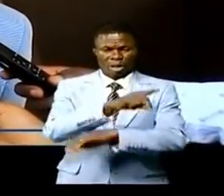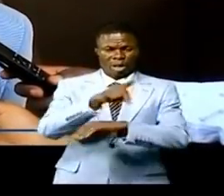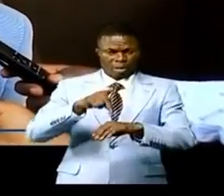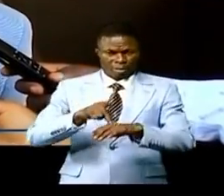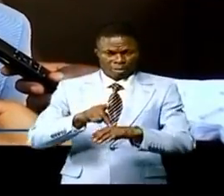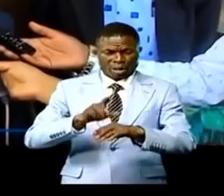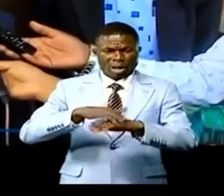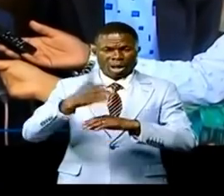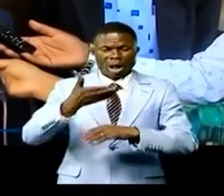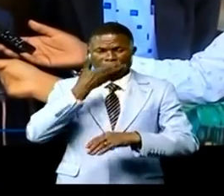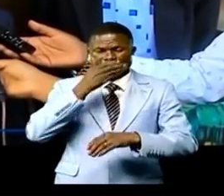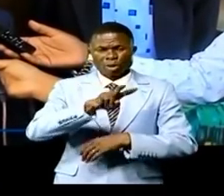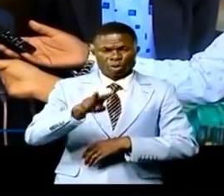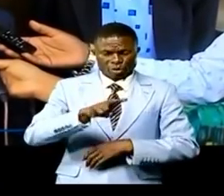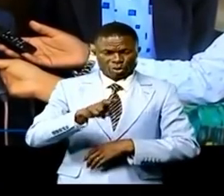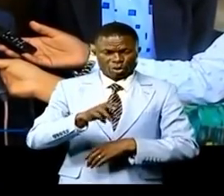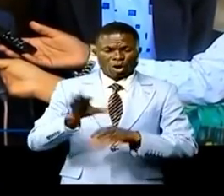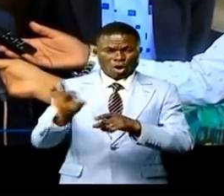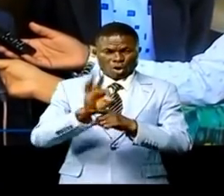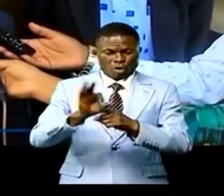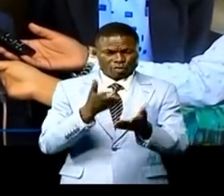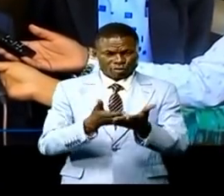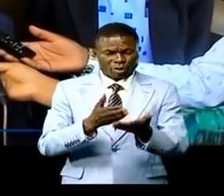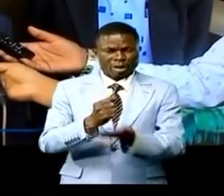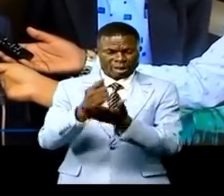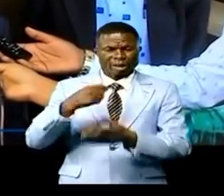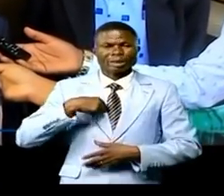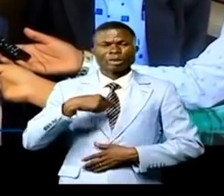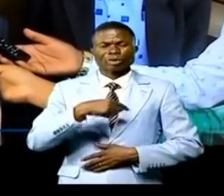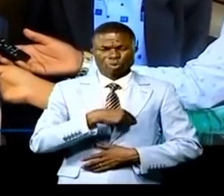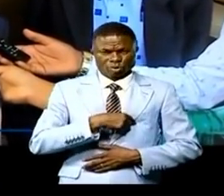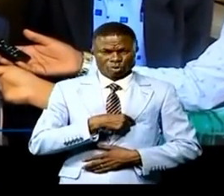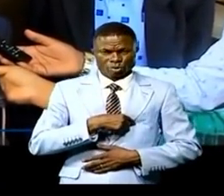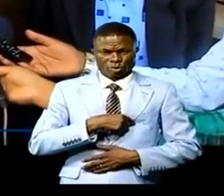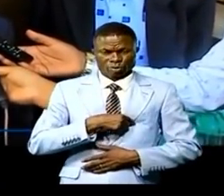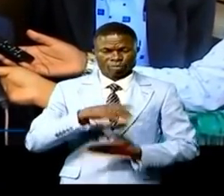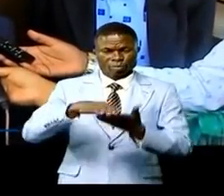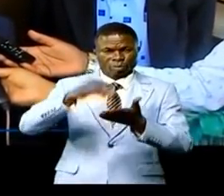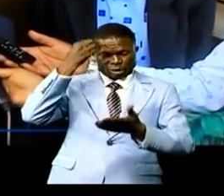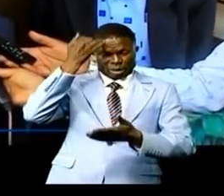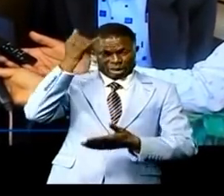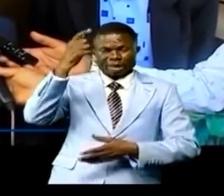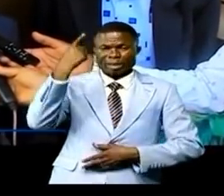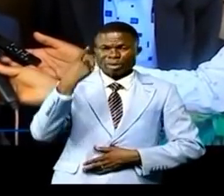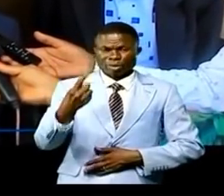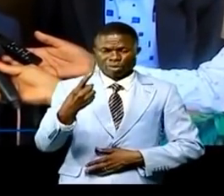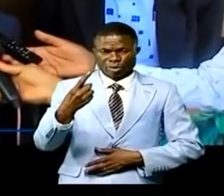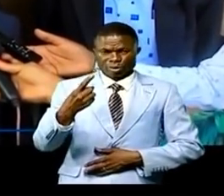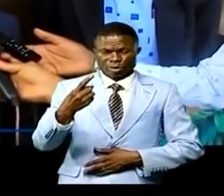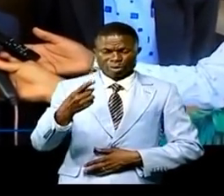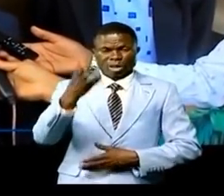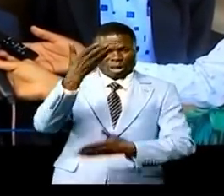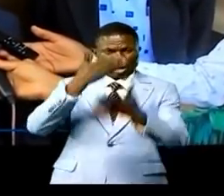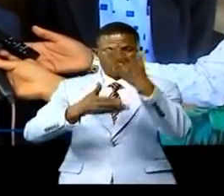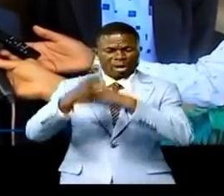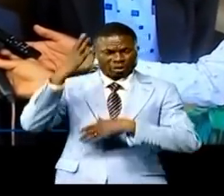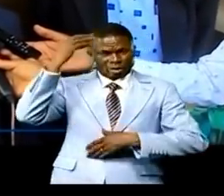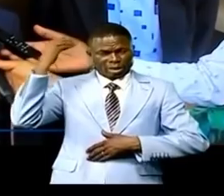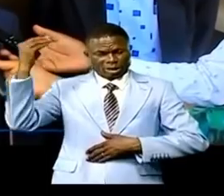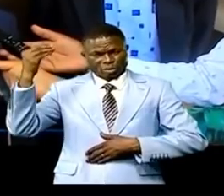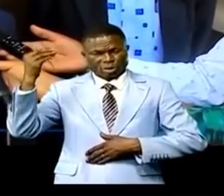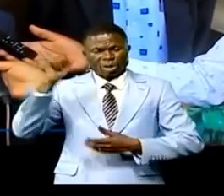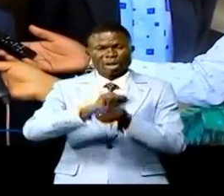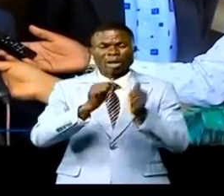post-Covid. Cette session nous a permis d'avoir le même point de vue, d'échanger sur le problème